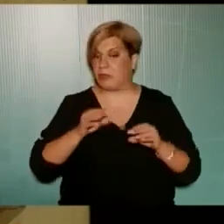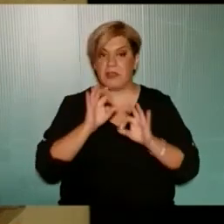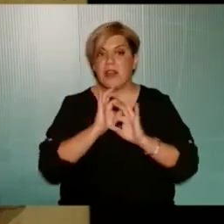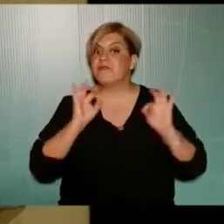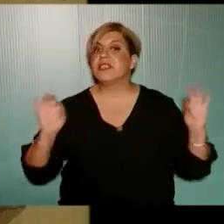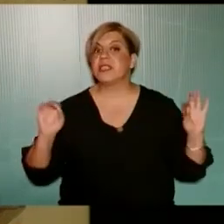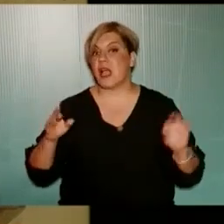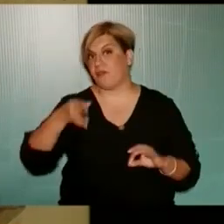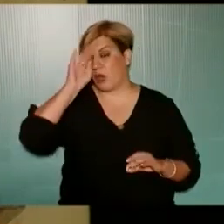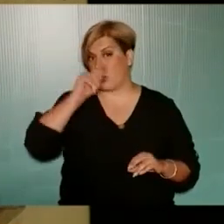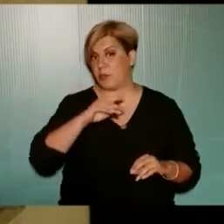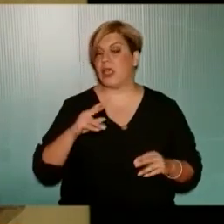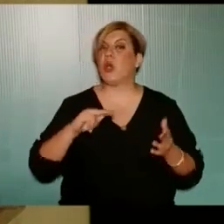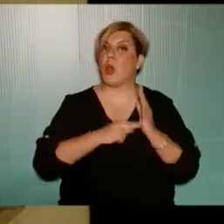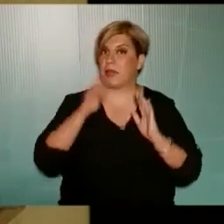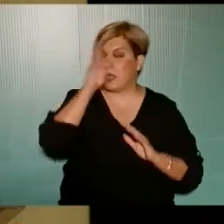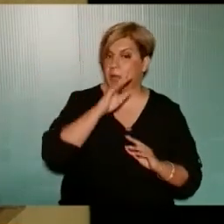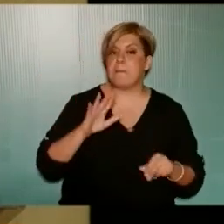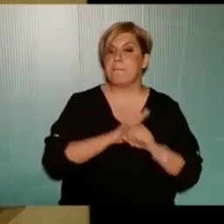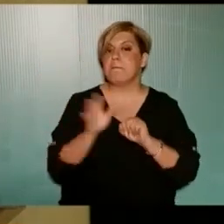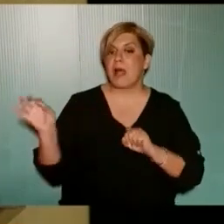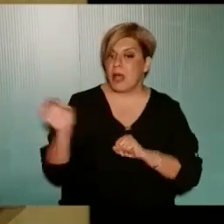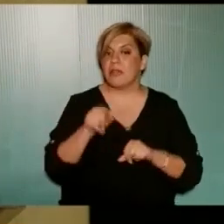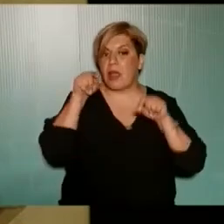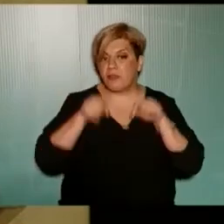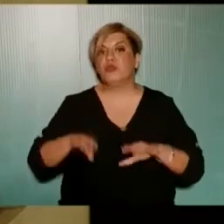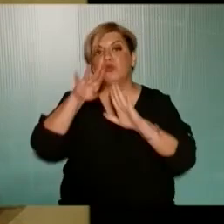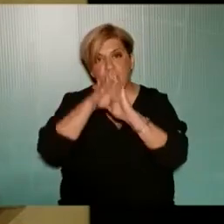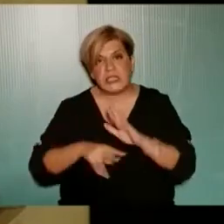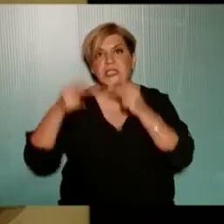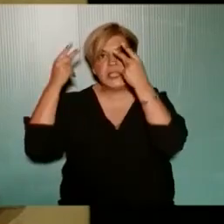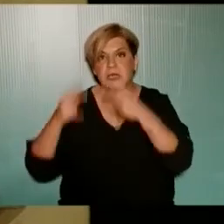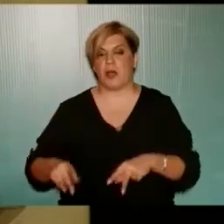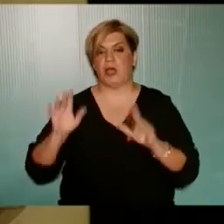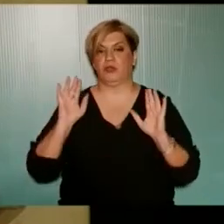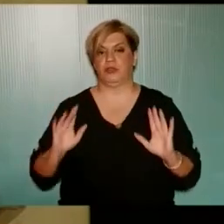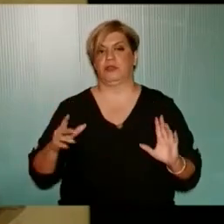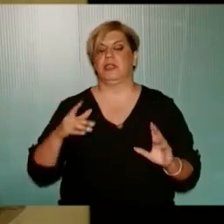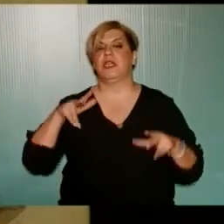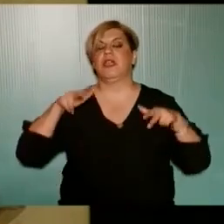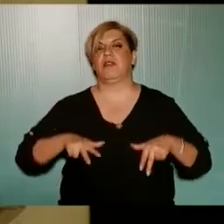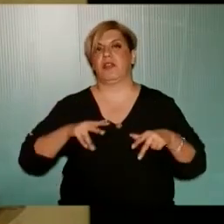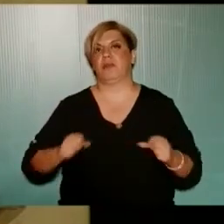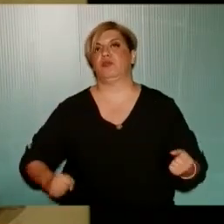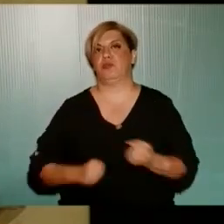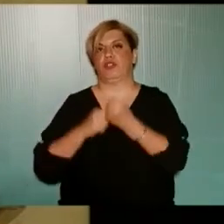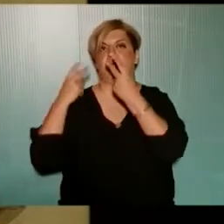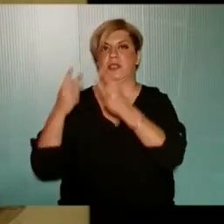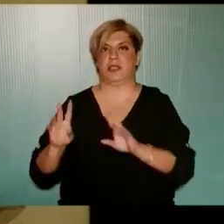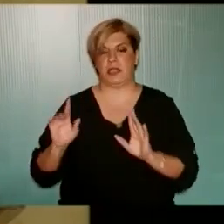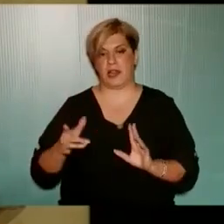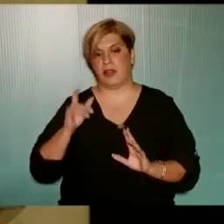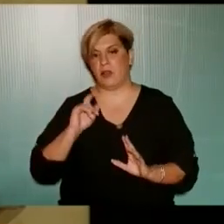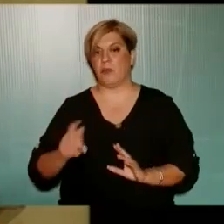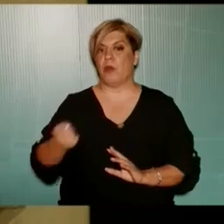φυσικά φαινόμενα. Η οικονομική κρίση, η κρίση της πανδημίας, είναι προβλήματα αυτού του συστήματος που έχουν υπηρετήσει οι κυβερνήσεις που υποστηρίζεται. Και